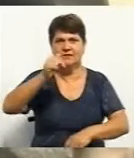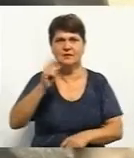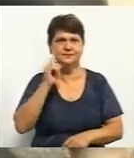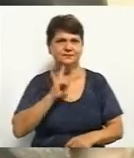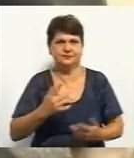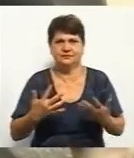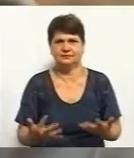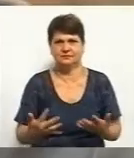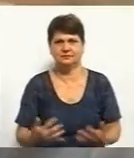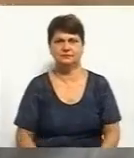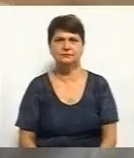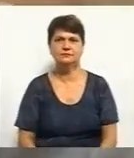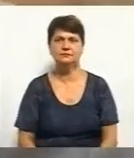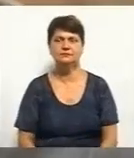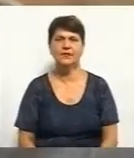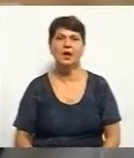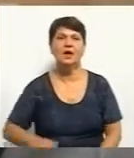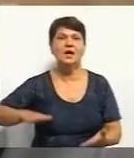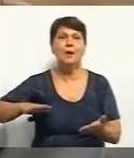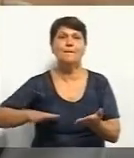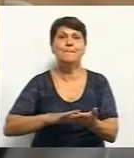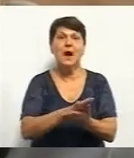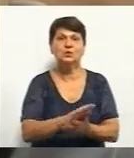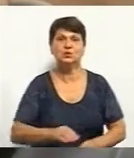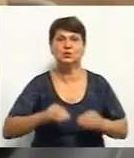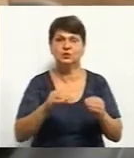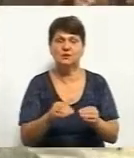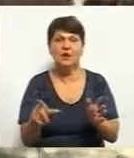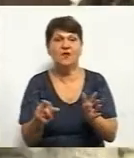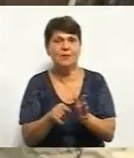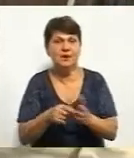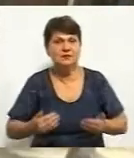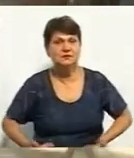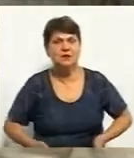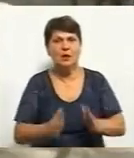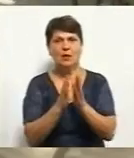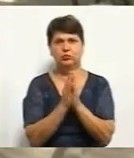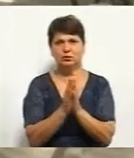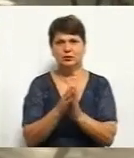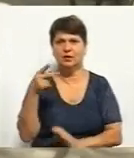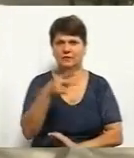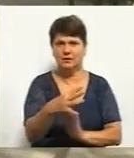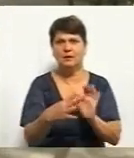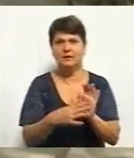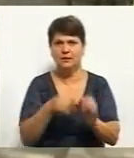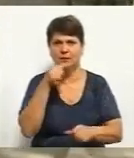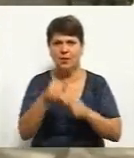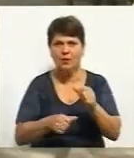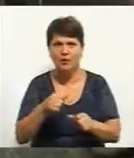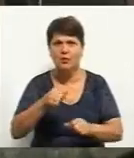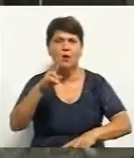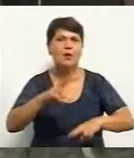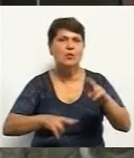самі позитивні емоції. Встановити пандус у будинку Володимир разом із мешканцями просили ще 2009-го. Втім, каже, за